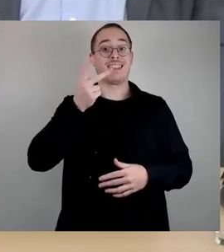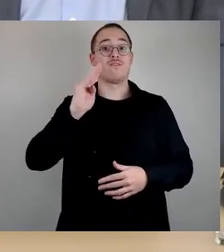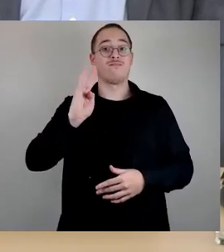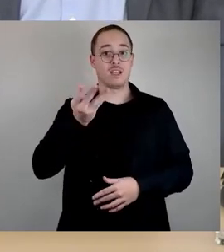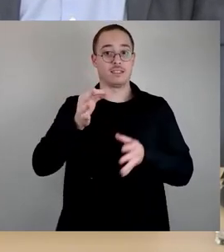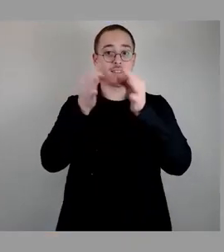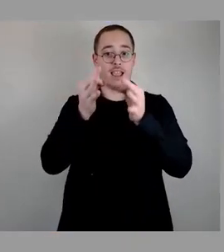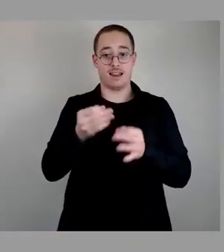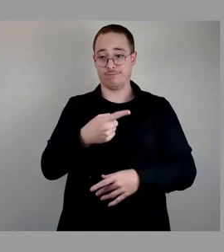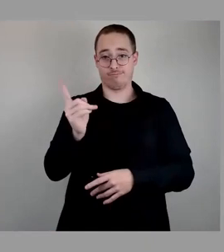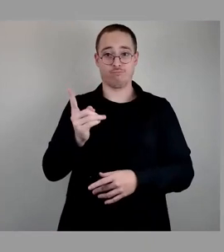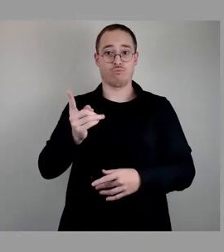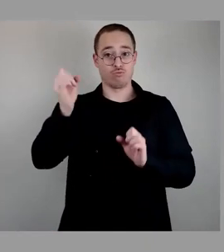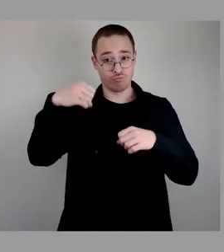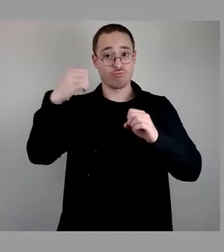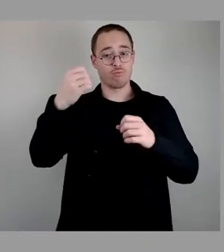Stimmzeichen.